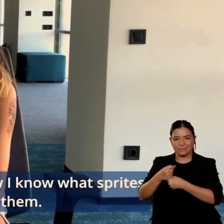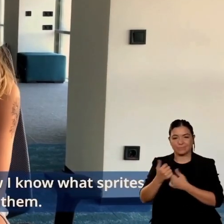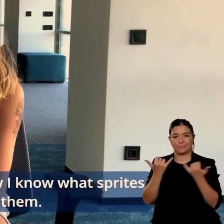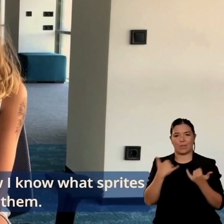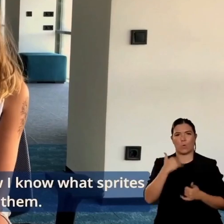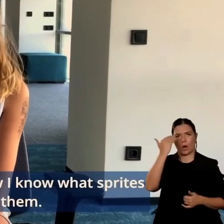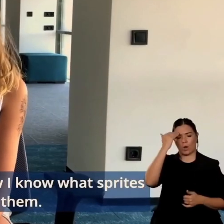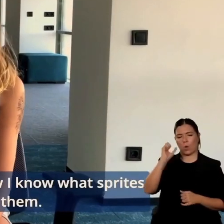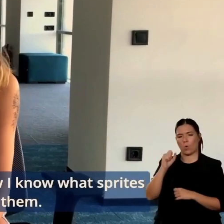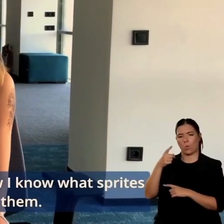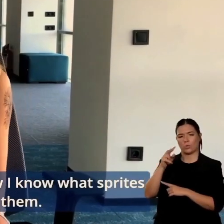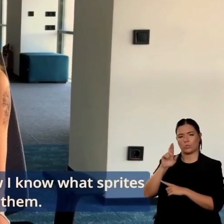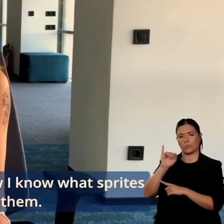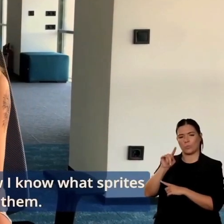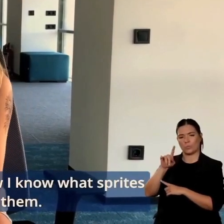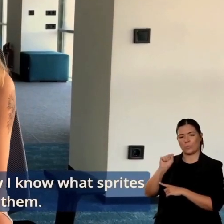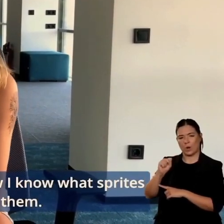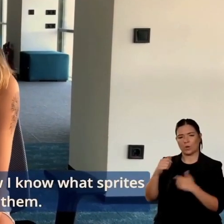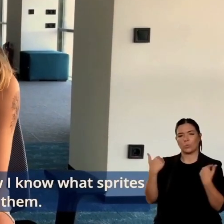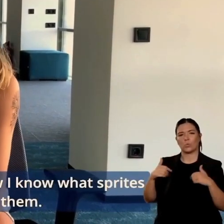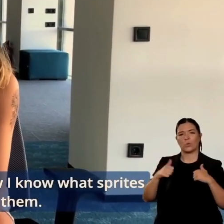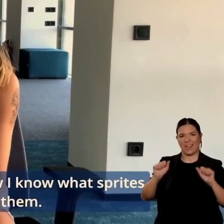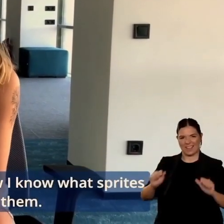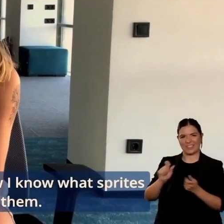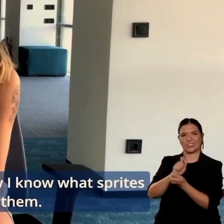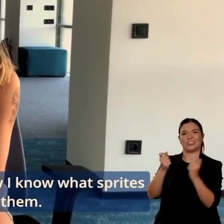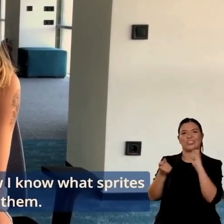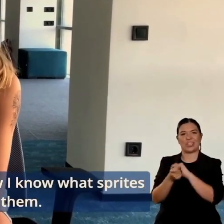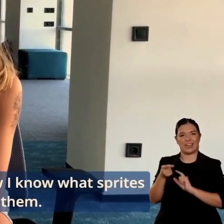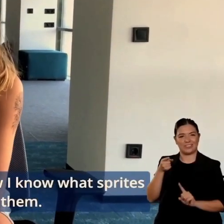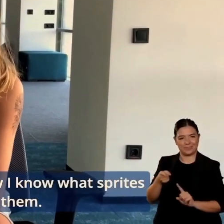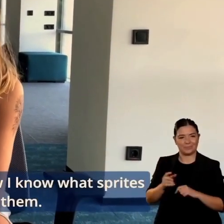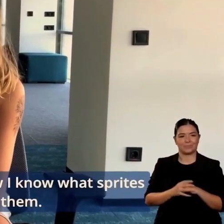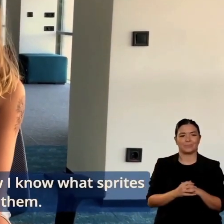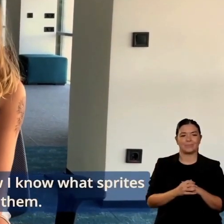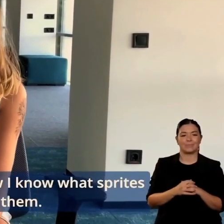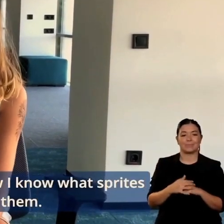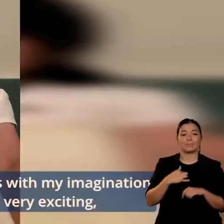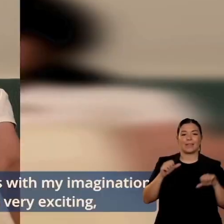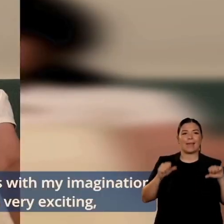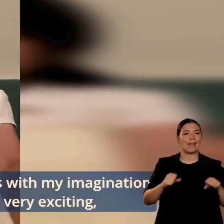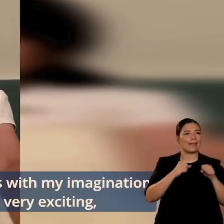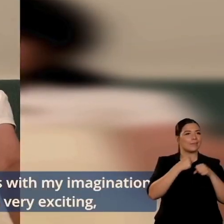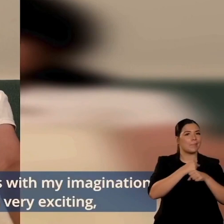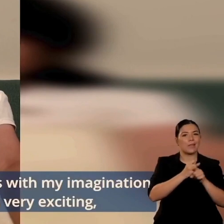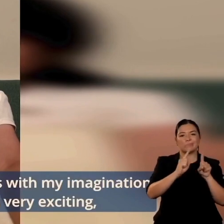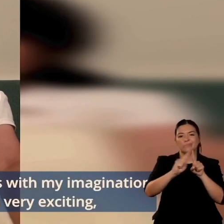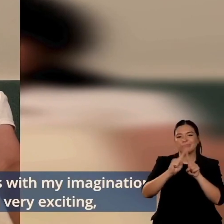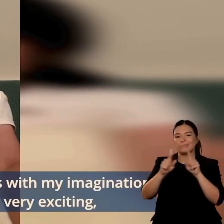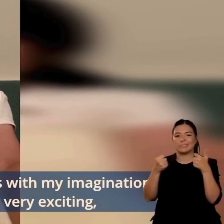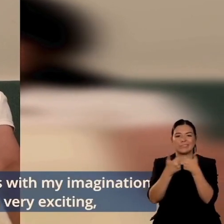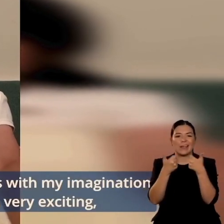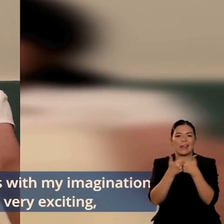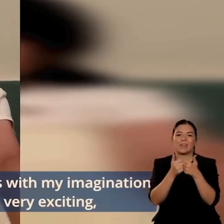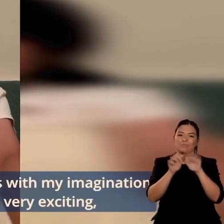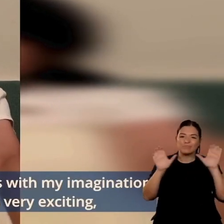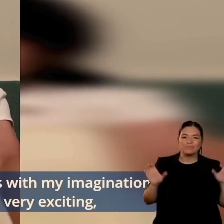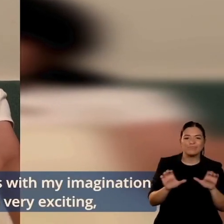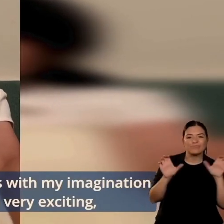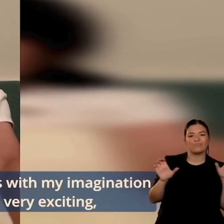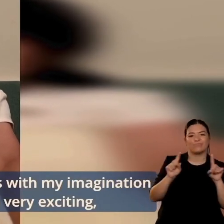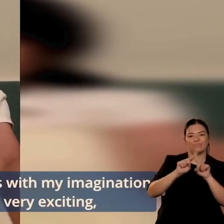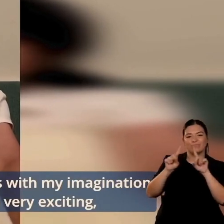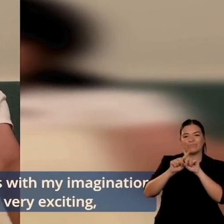animazioni e cose per poter imparare di più nel futuro. Scratch è un sogno fatto in realtà perché